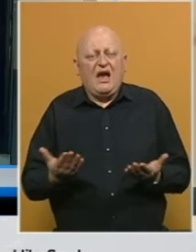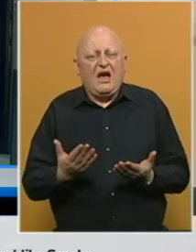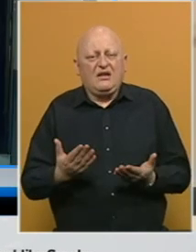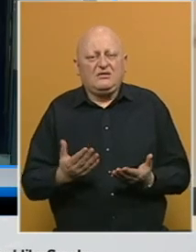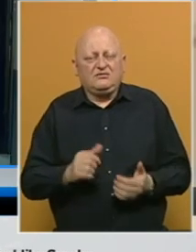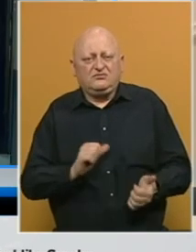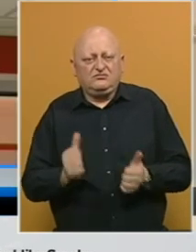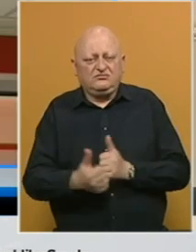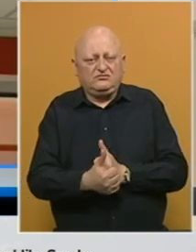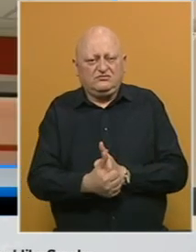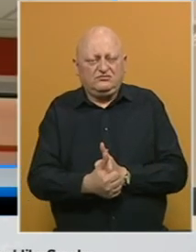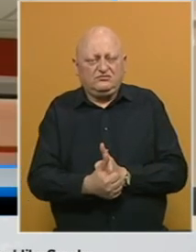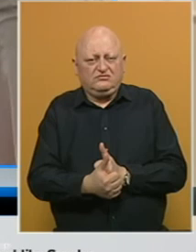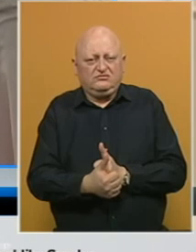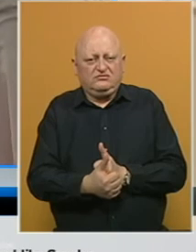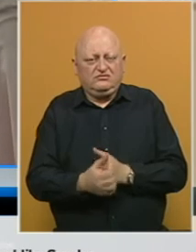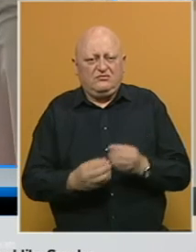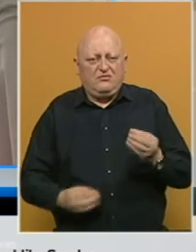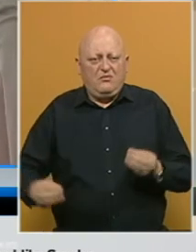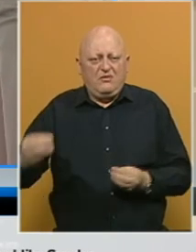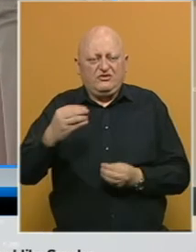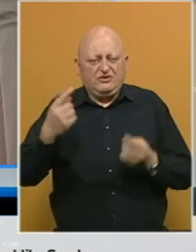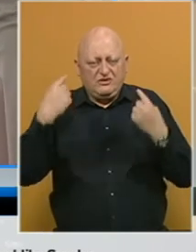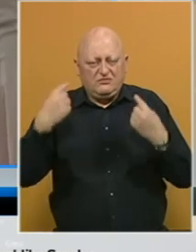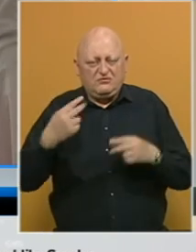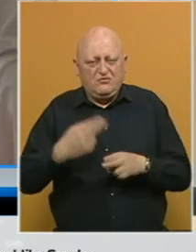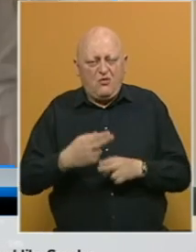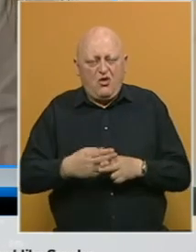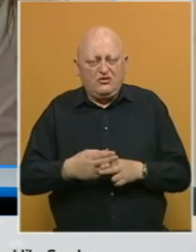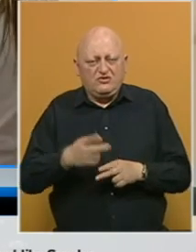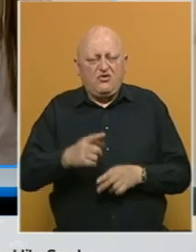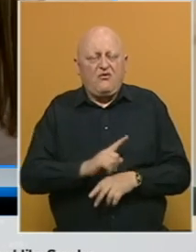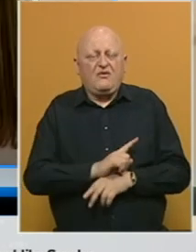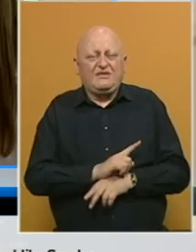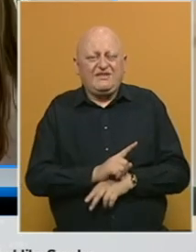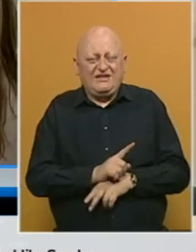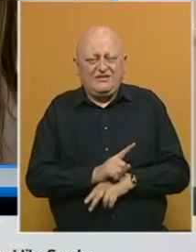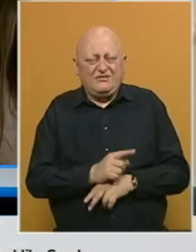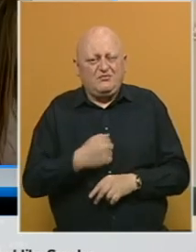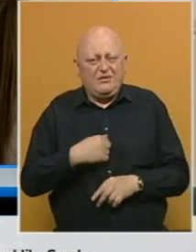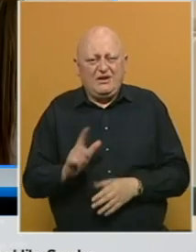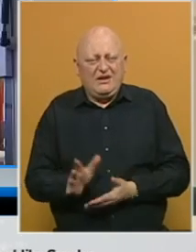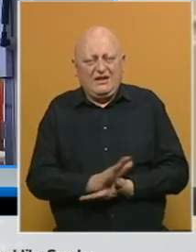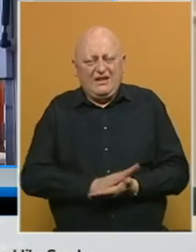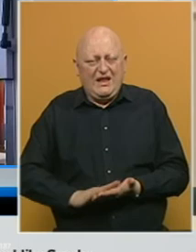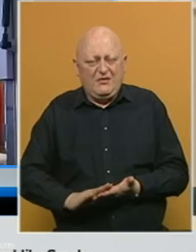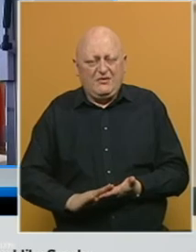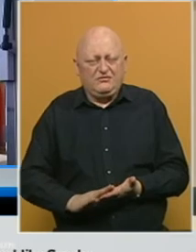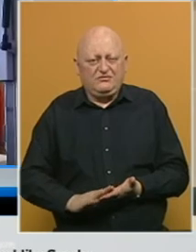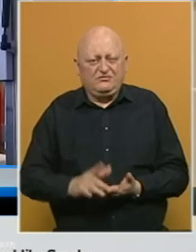produhiterilo eventualno naglo povećanje broja pozitivnih lica. Zasad u ovom trenutku mi nemamo takve